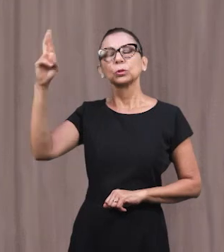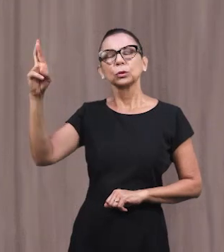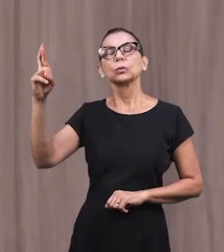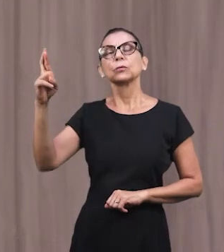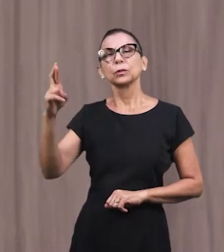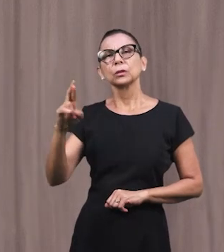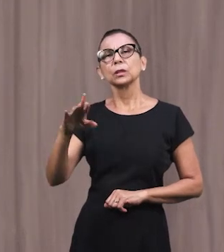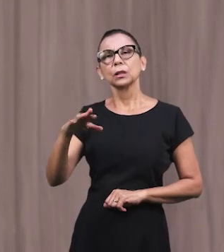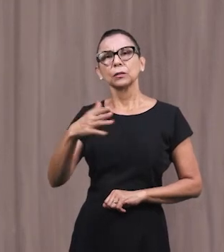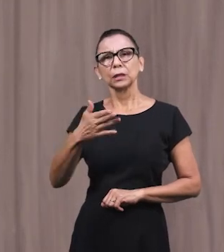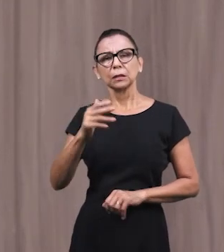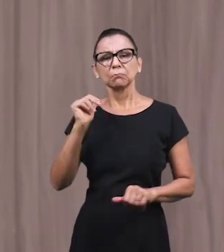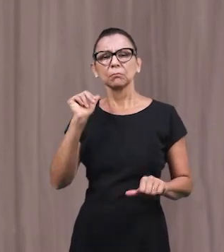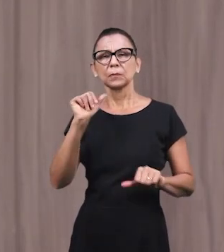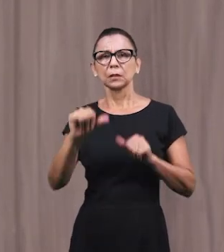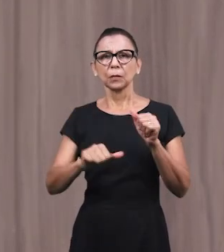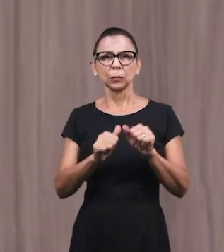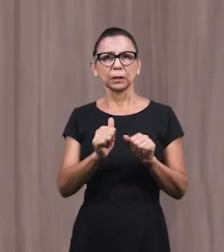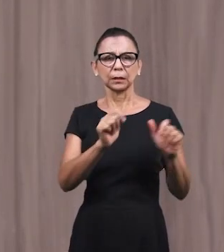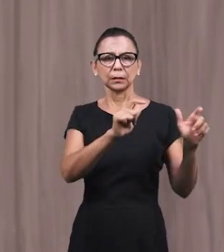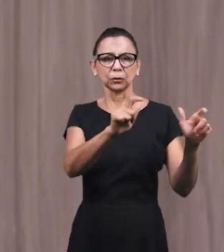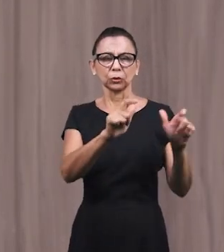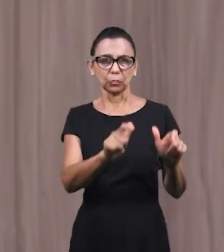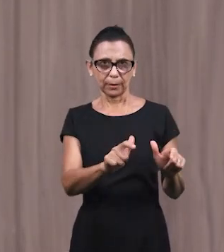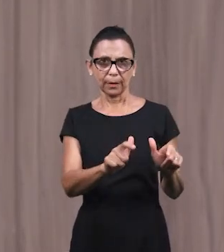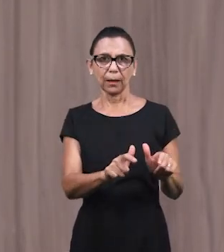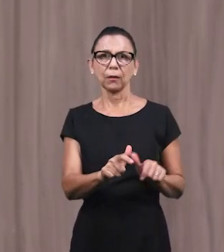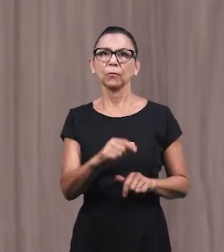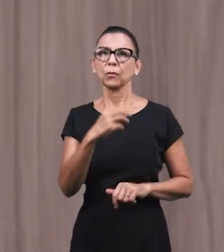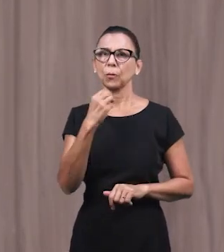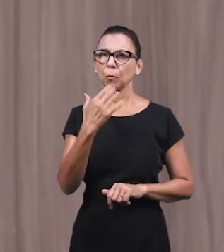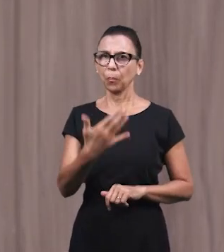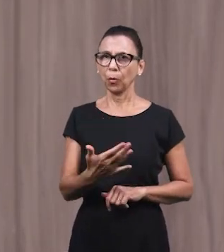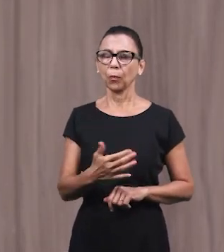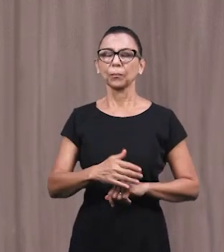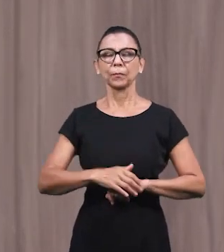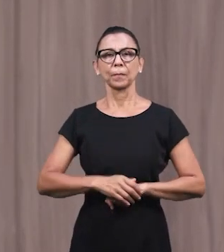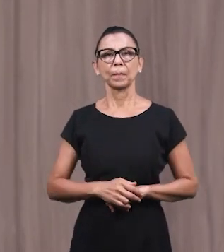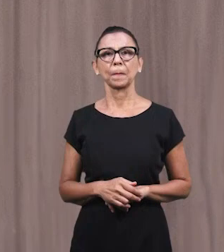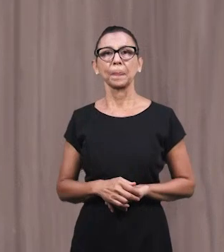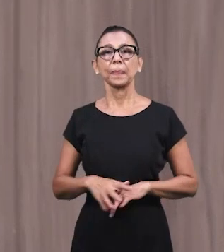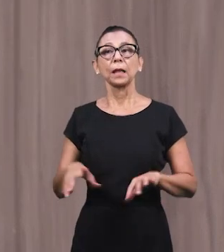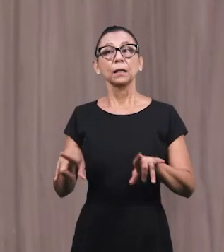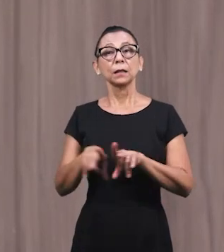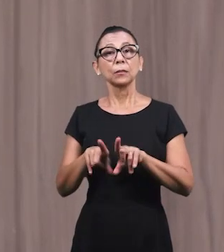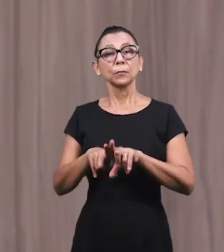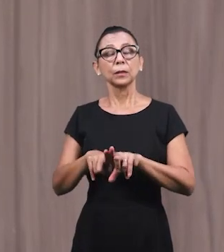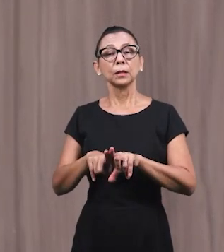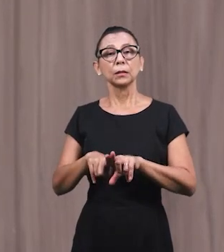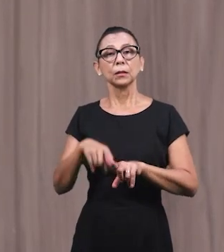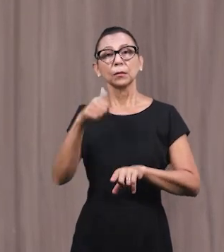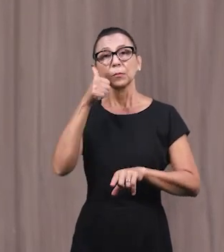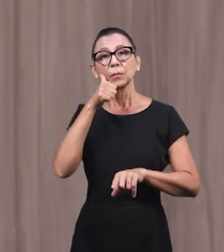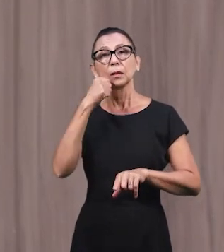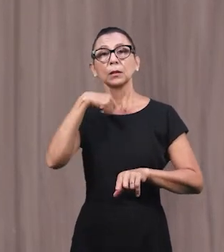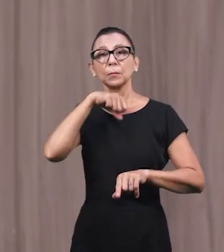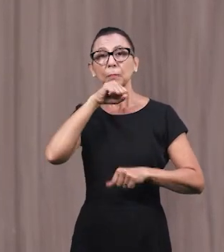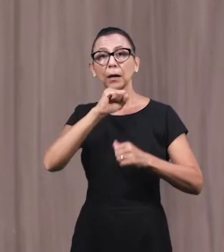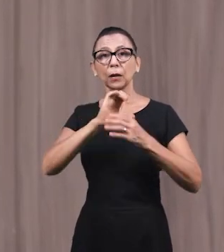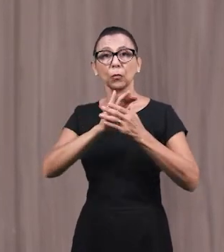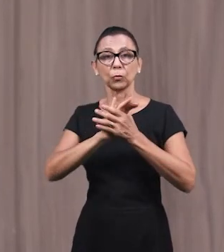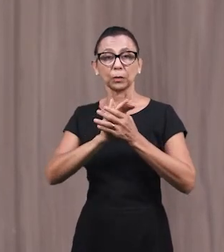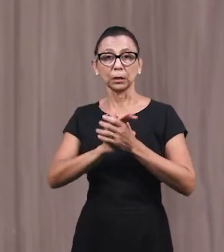Бог Сказал Для него Это лучше Что он Поехал В другой Город Потому что По